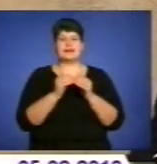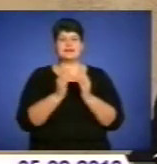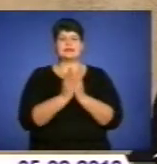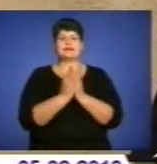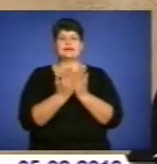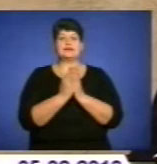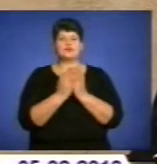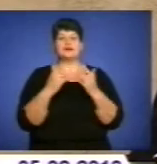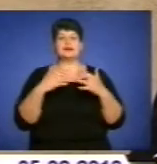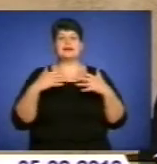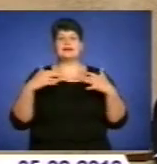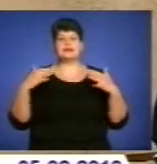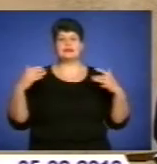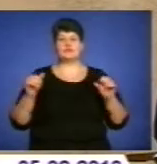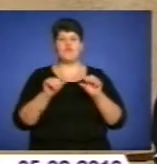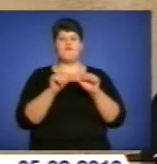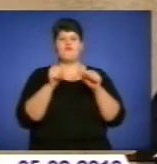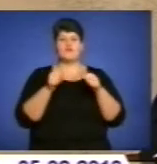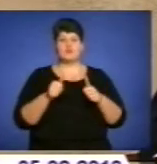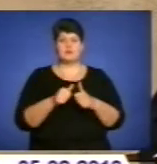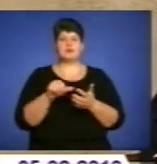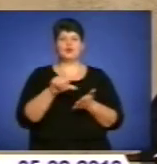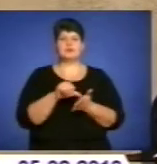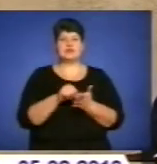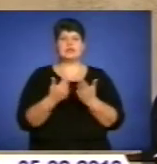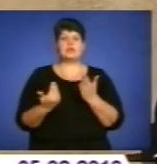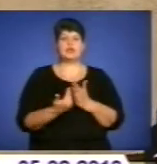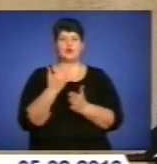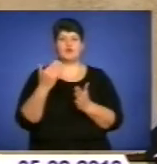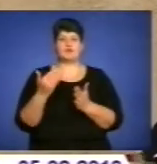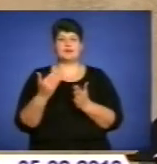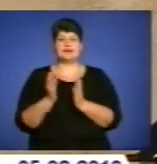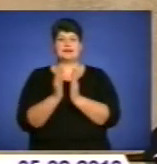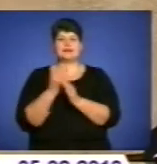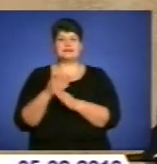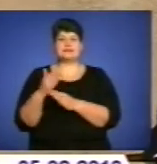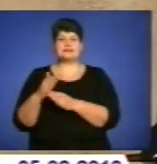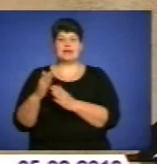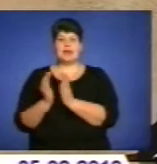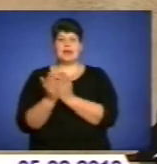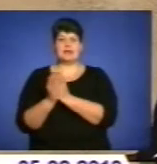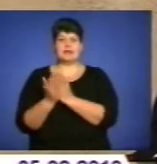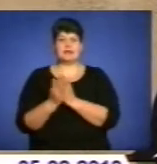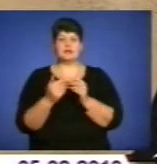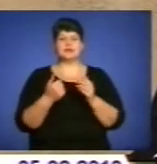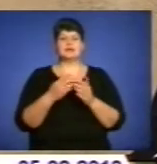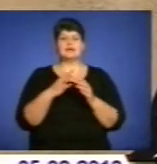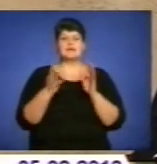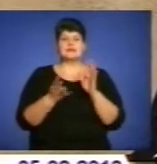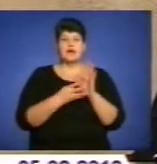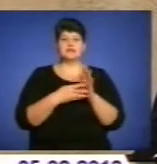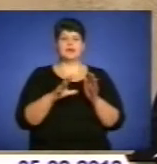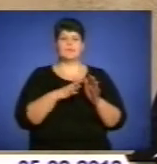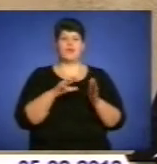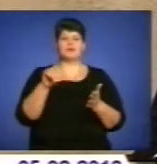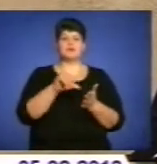різного формату, тут представлені в новій серії до 70-ліття 19-ти, який був присвячений